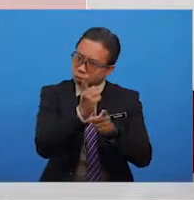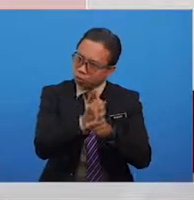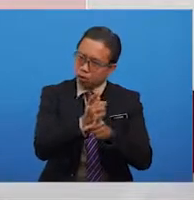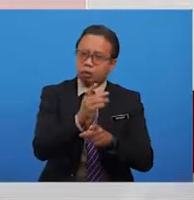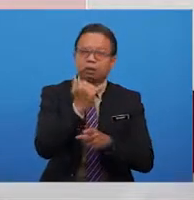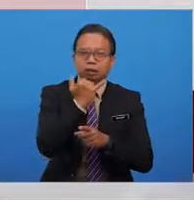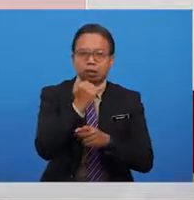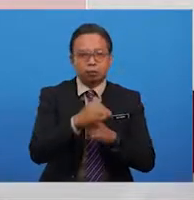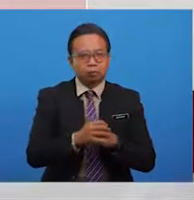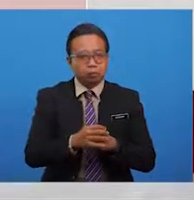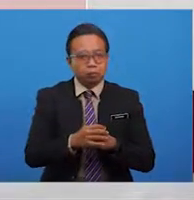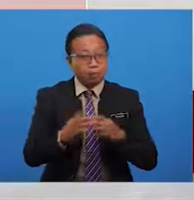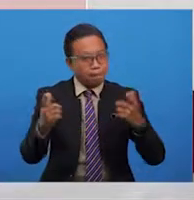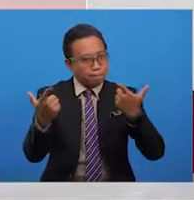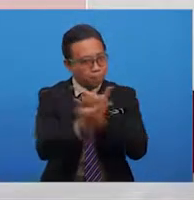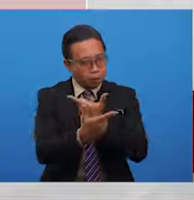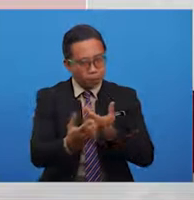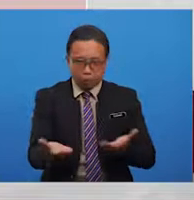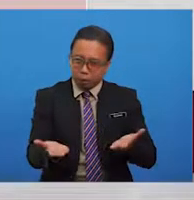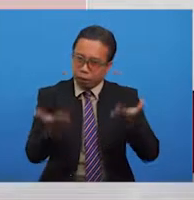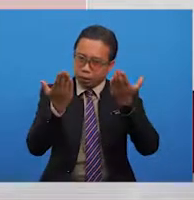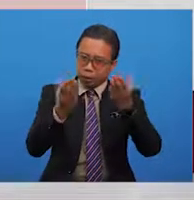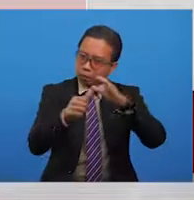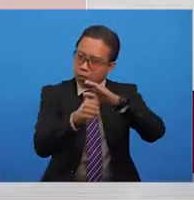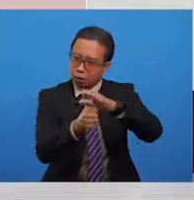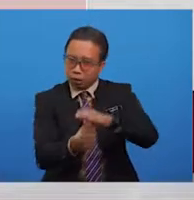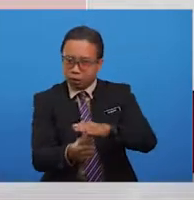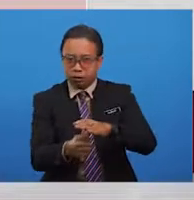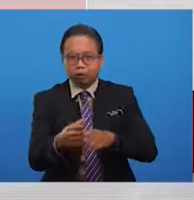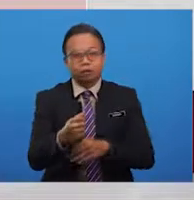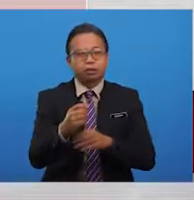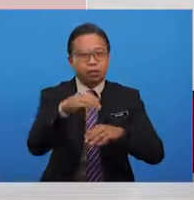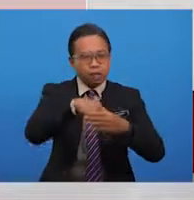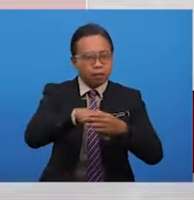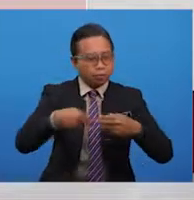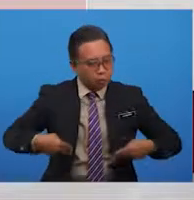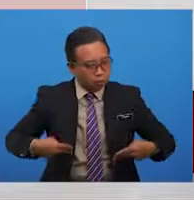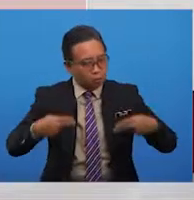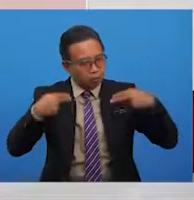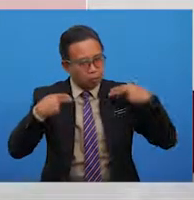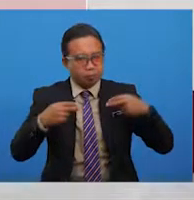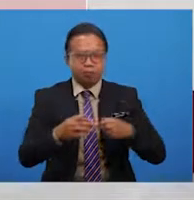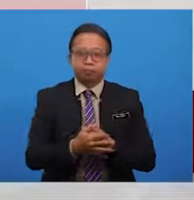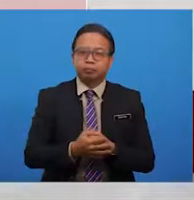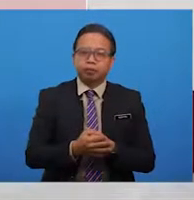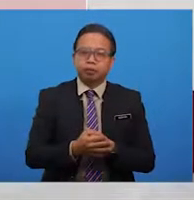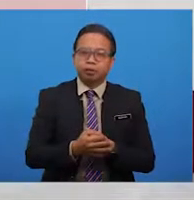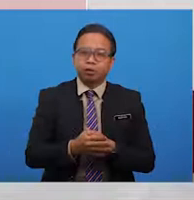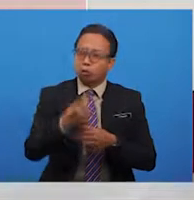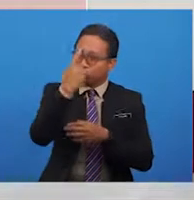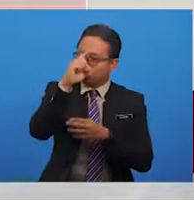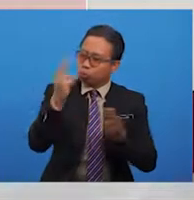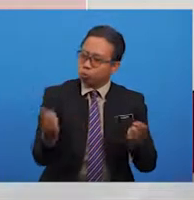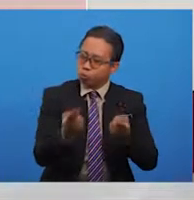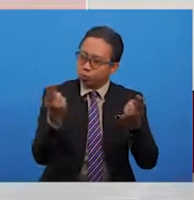Perang juga membangkitkan keganasan dalam kehidupan yang damai. Oleh itu, usaha untuk